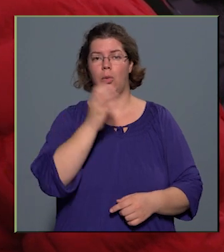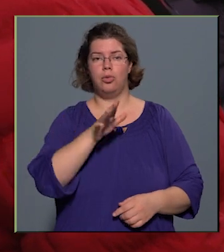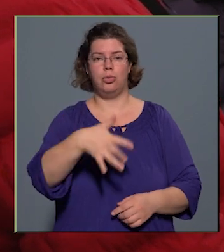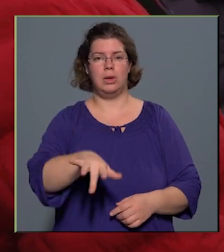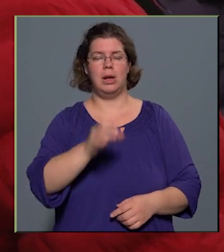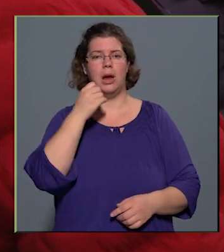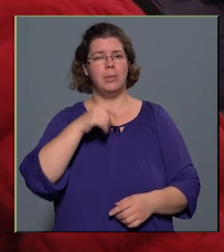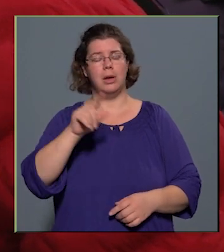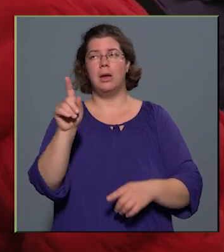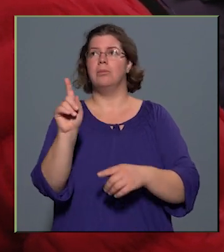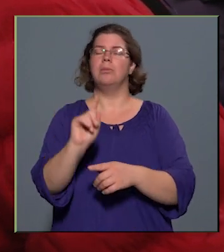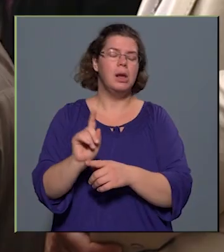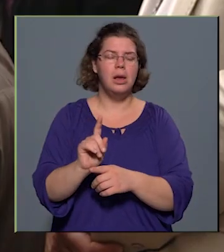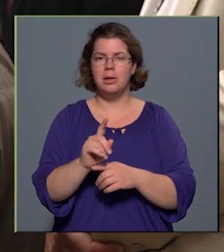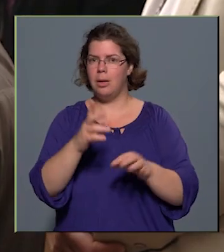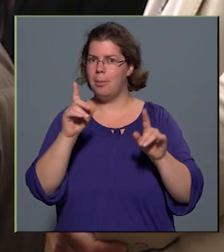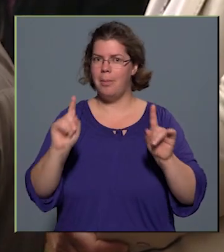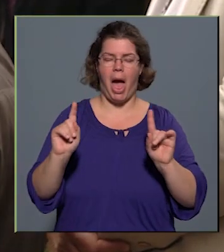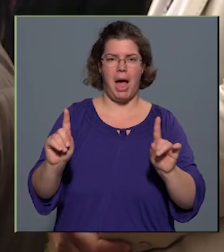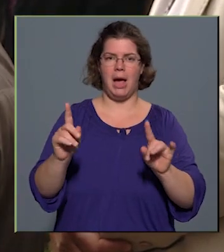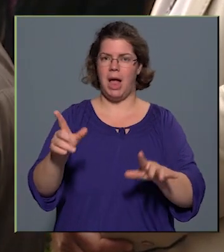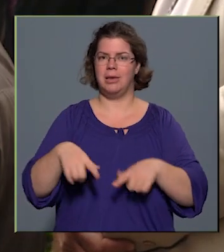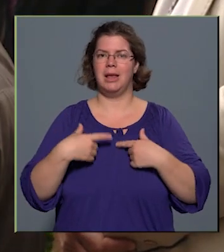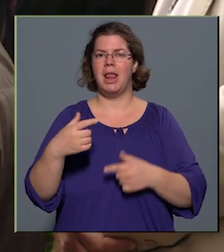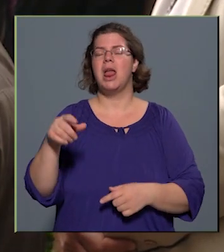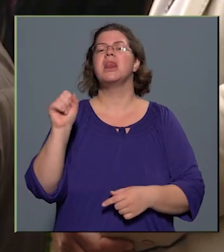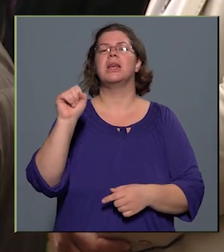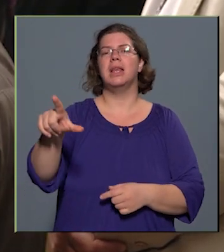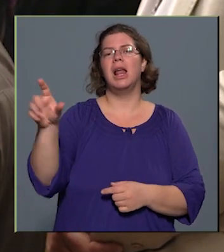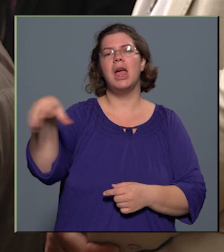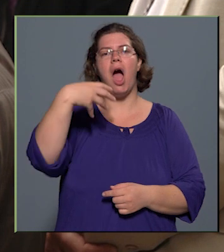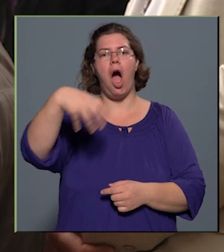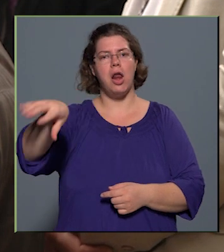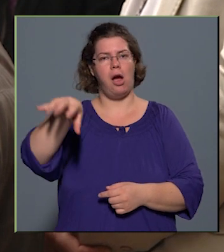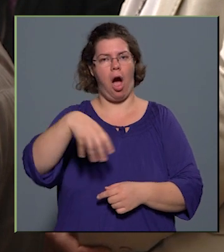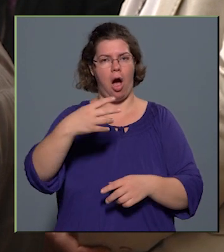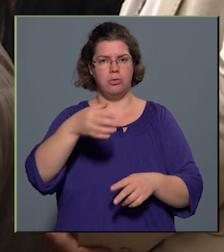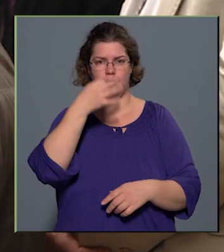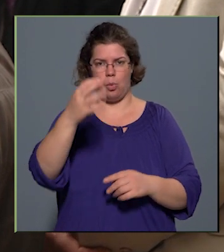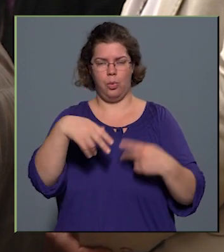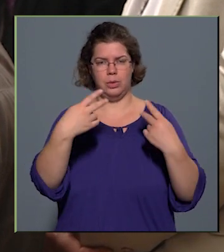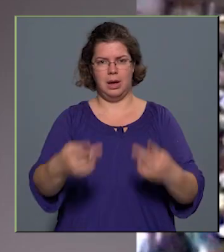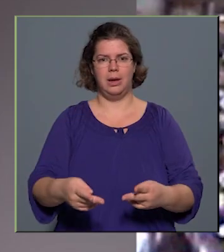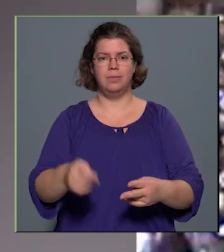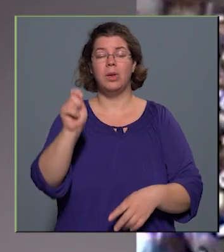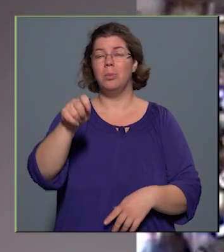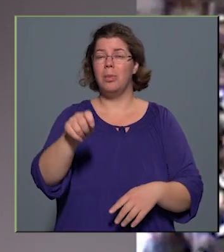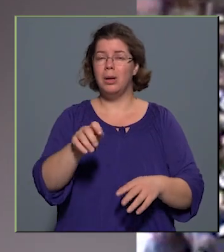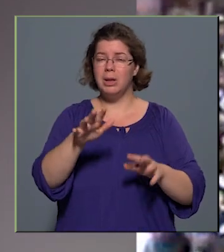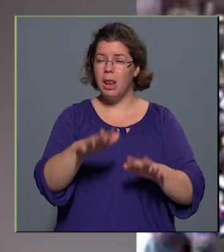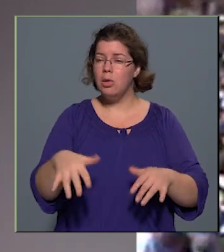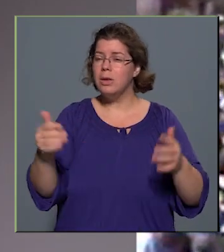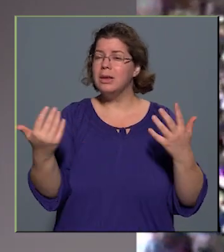amikor egy pillanatra megállt az élet a déli harangszó után az országban. A parlament előtti téren tízezrek,